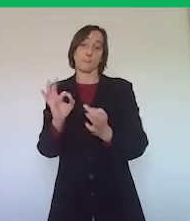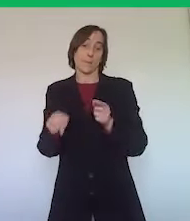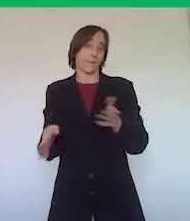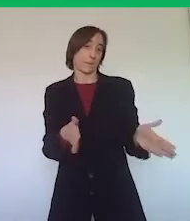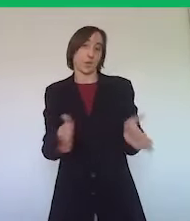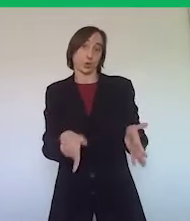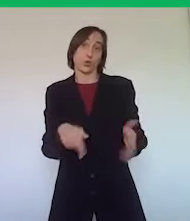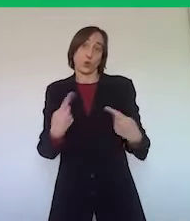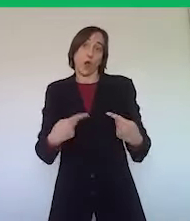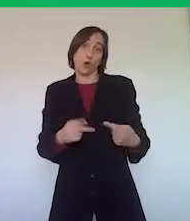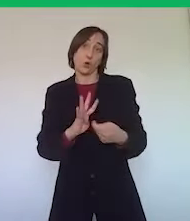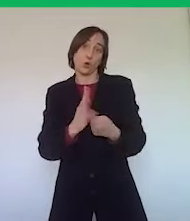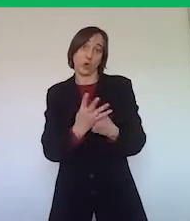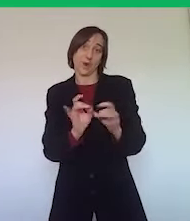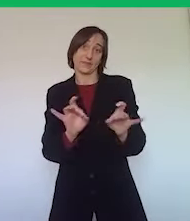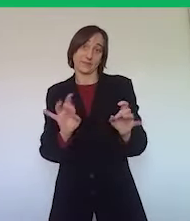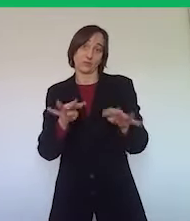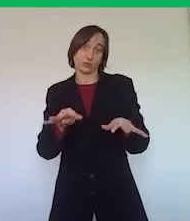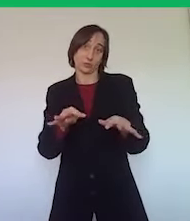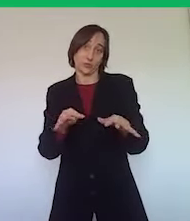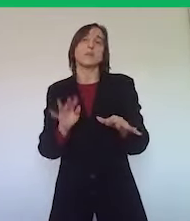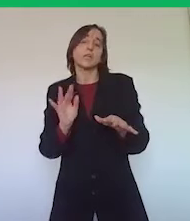il Covid-19.